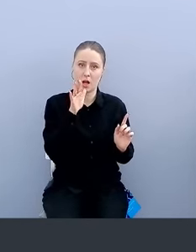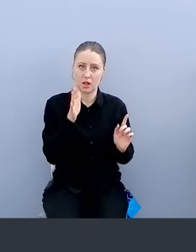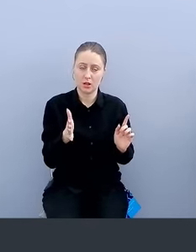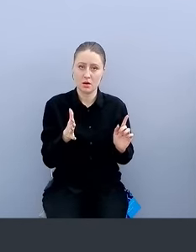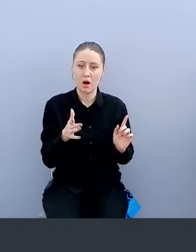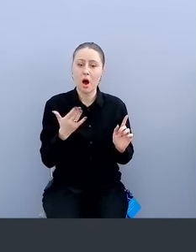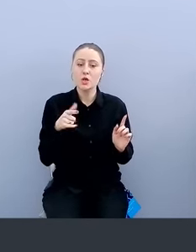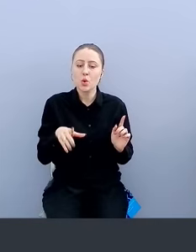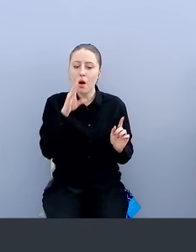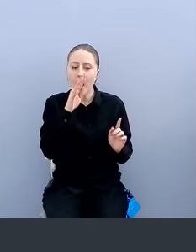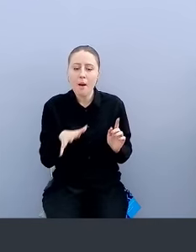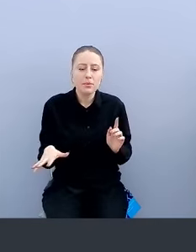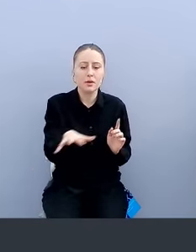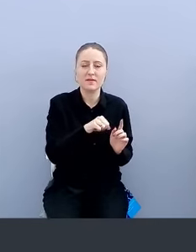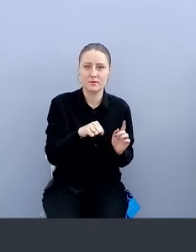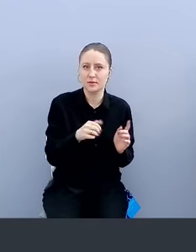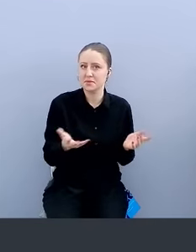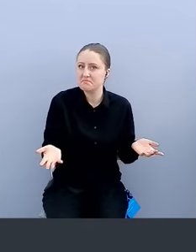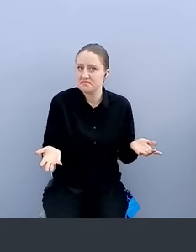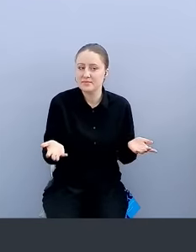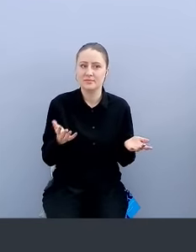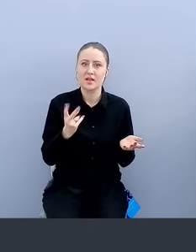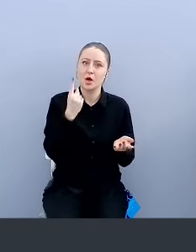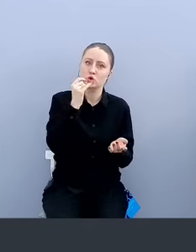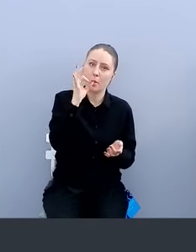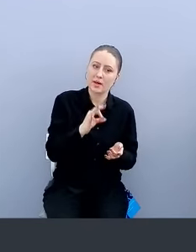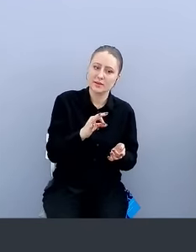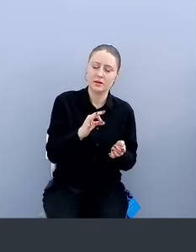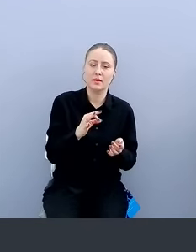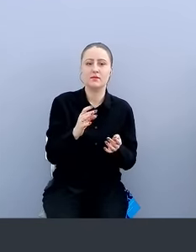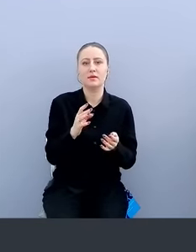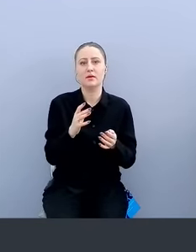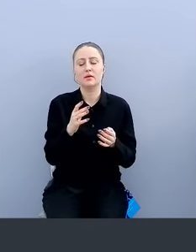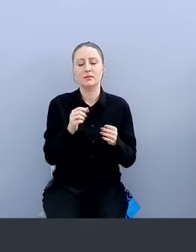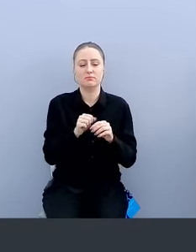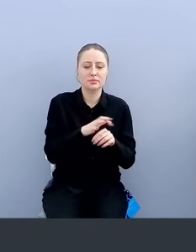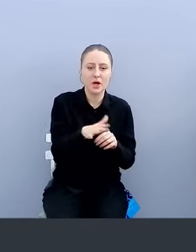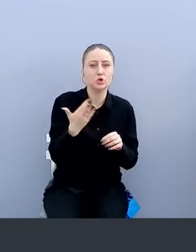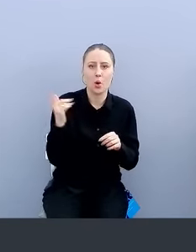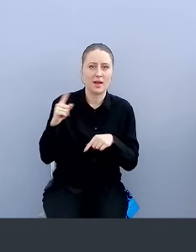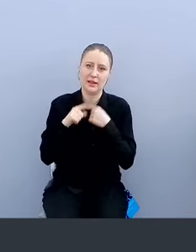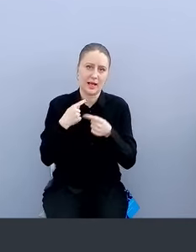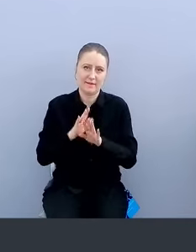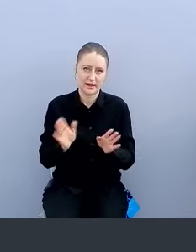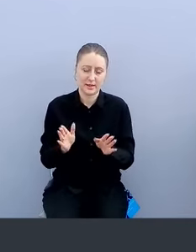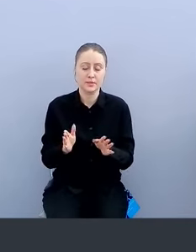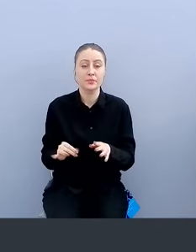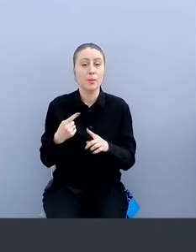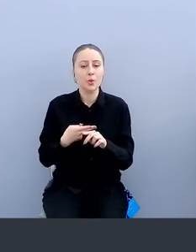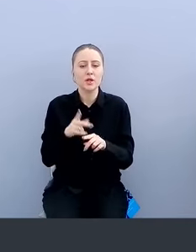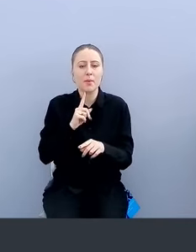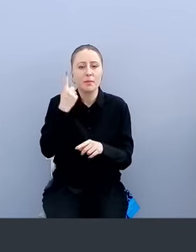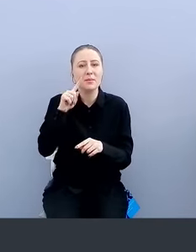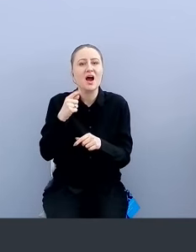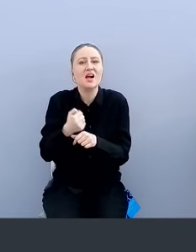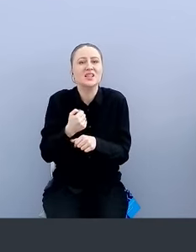там покрытие у них на 100%, условно говоря, админ, и устройству они не говорят. Плюс это разработка. Ну,